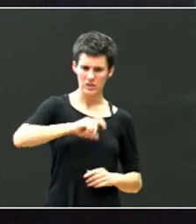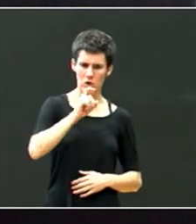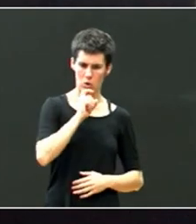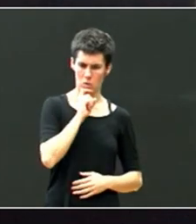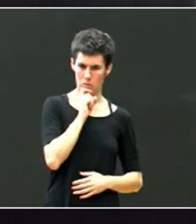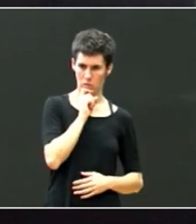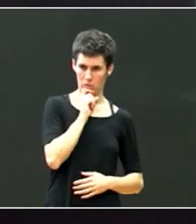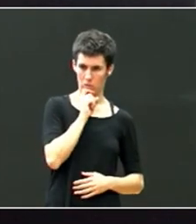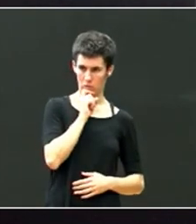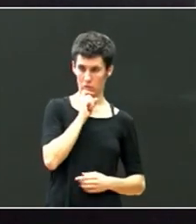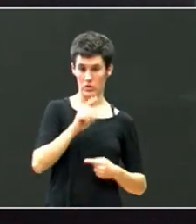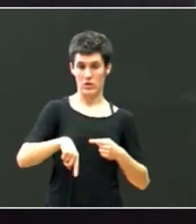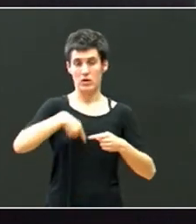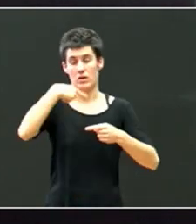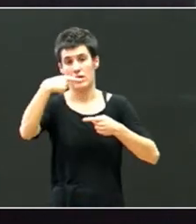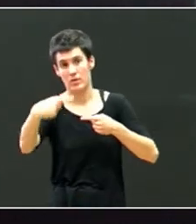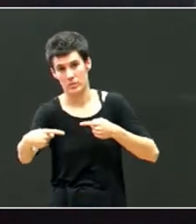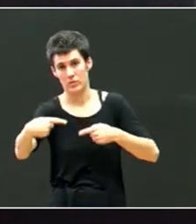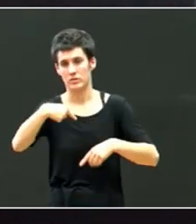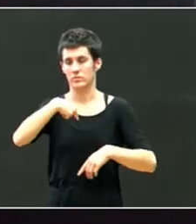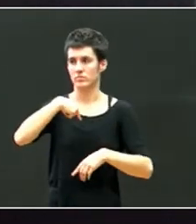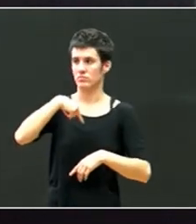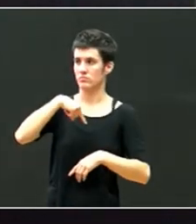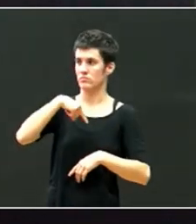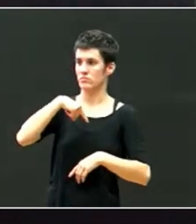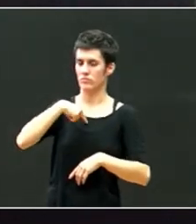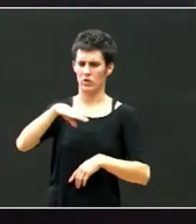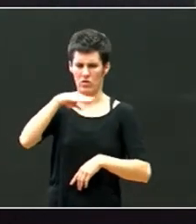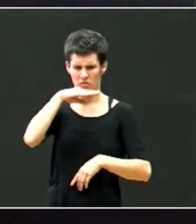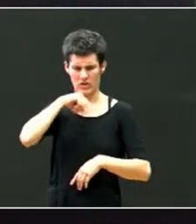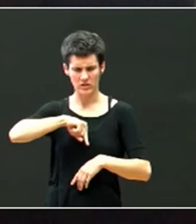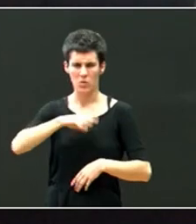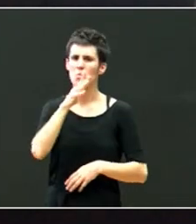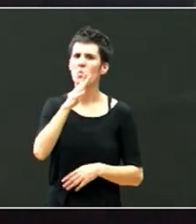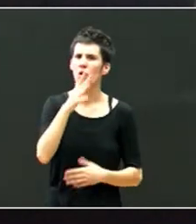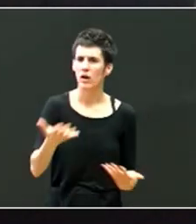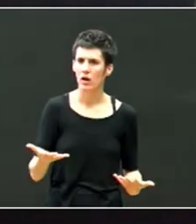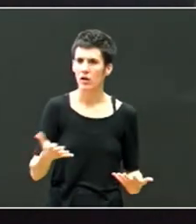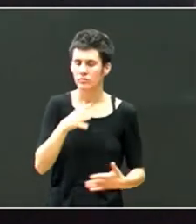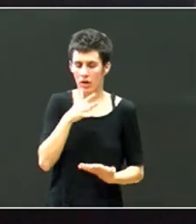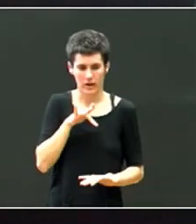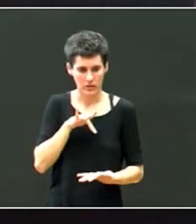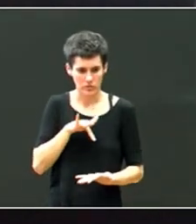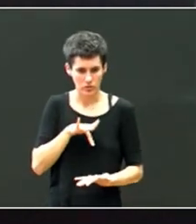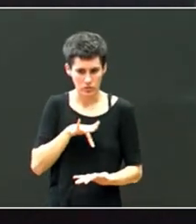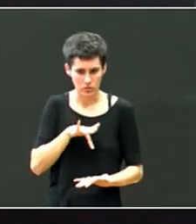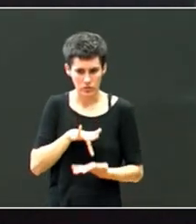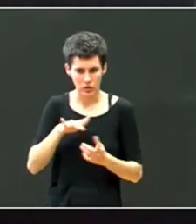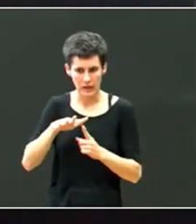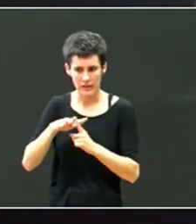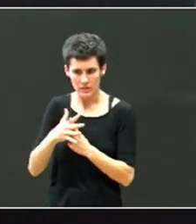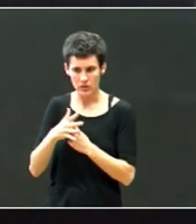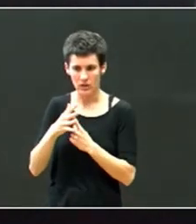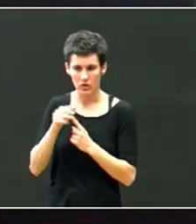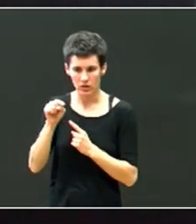hau oin azerraldia, niga estena zela, zeatina hua zarre. Hoi momentu honetan, pasatu jaten gauza bateagatik, edo